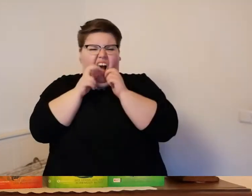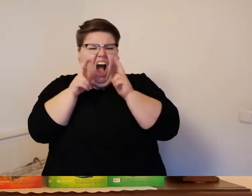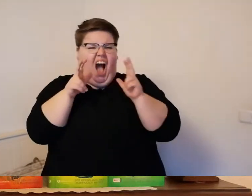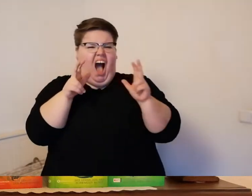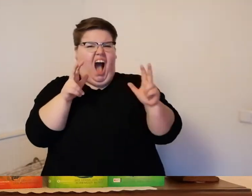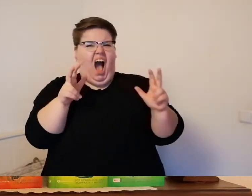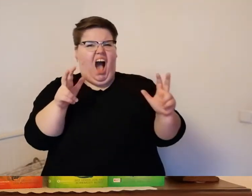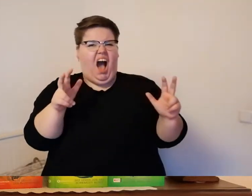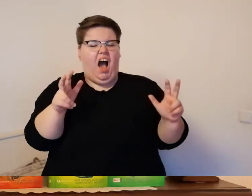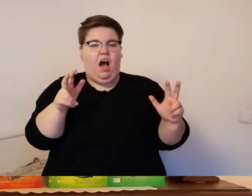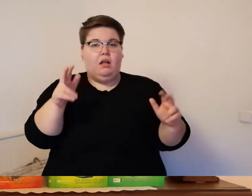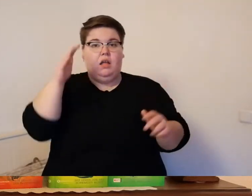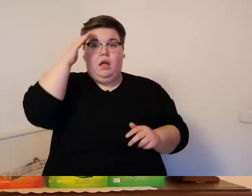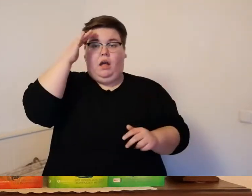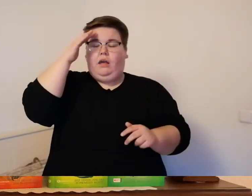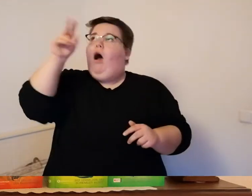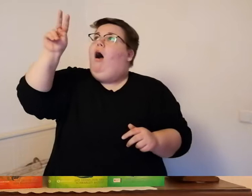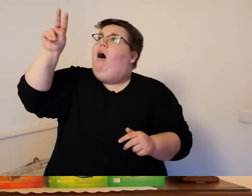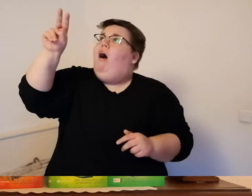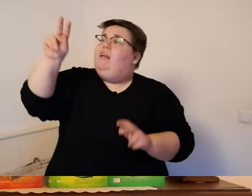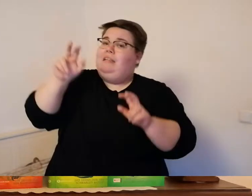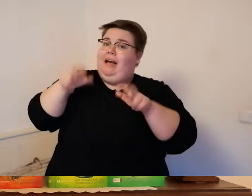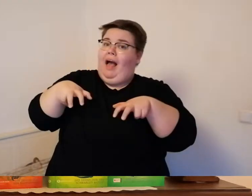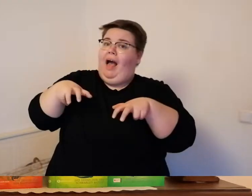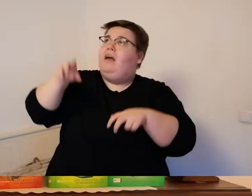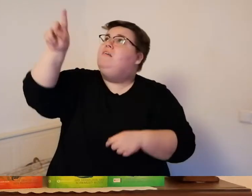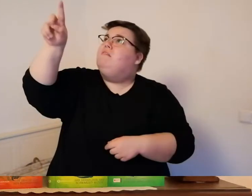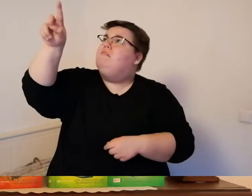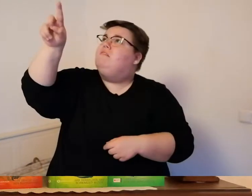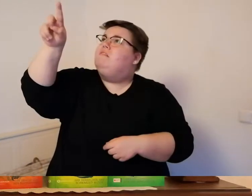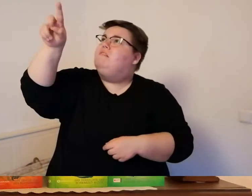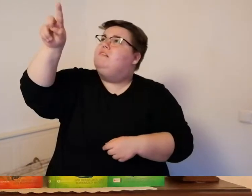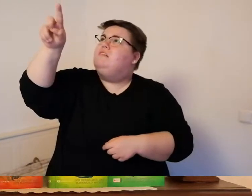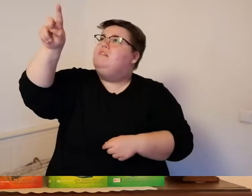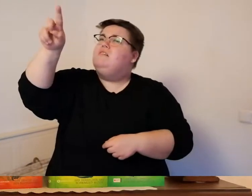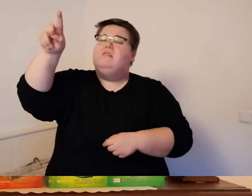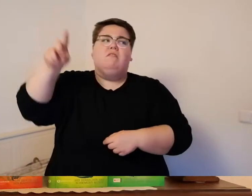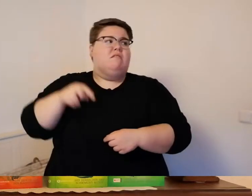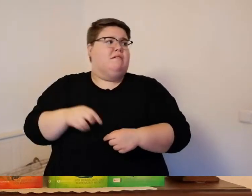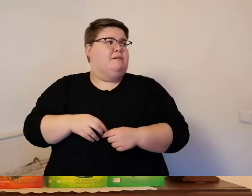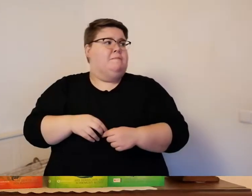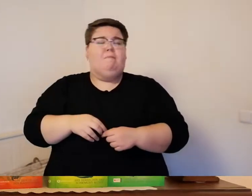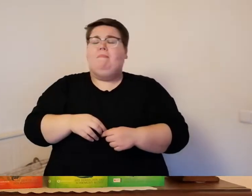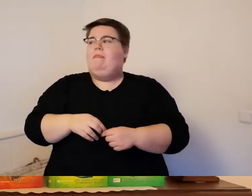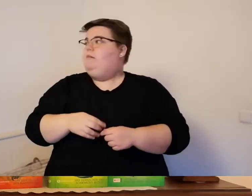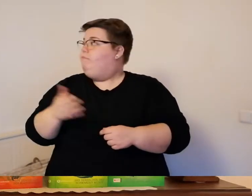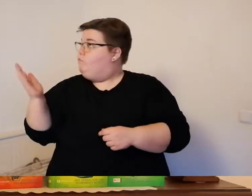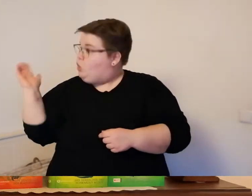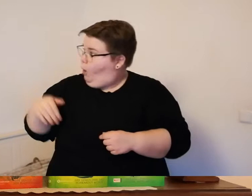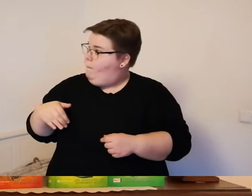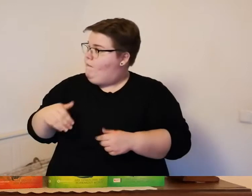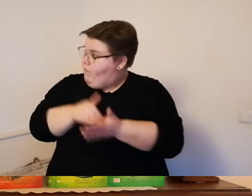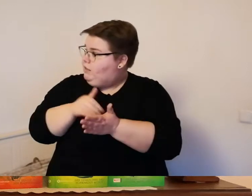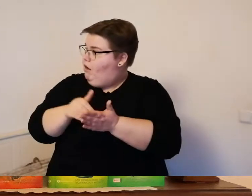der greif ist wirklich da oben sagte eric grimmig worauf warten wir da noch drängte bengt sie